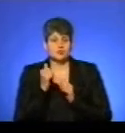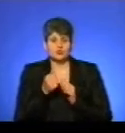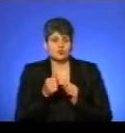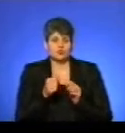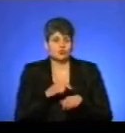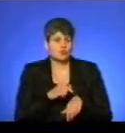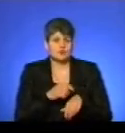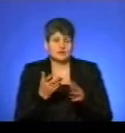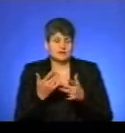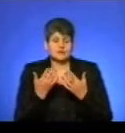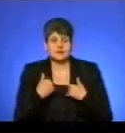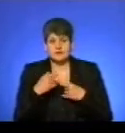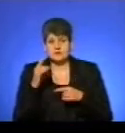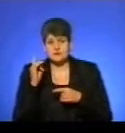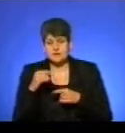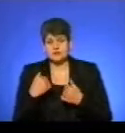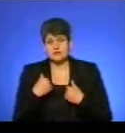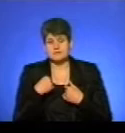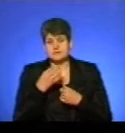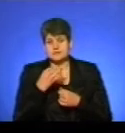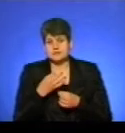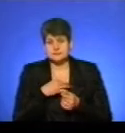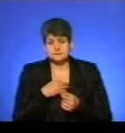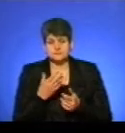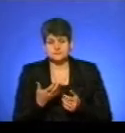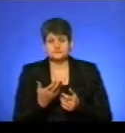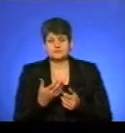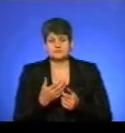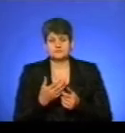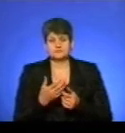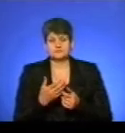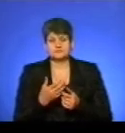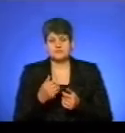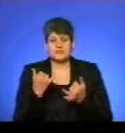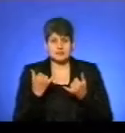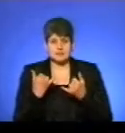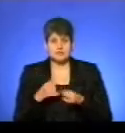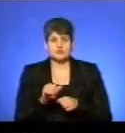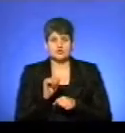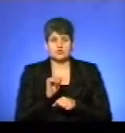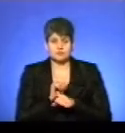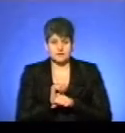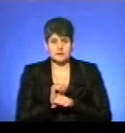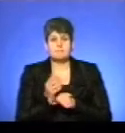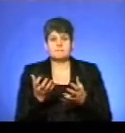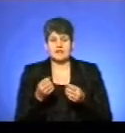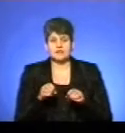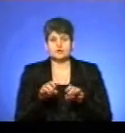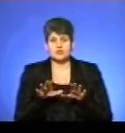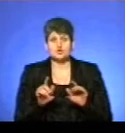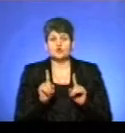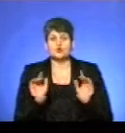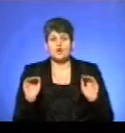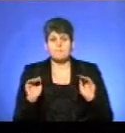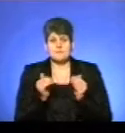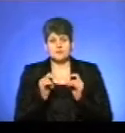я знаю, і наскільки нам вже повступило повідомлення, Насті Назараз прийняв то рішення щодо обмеження